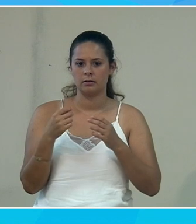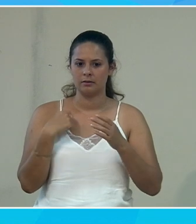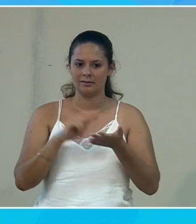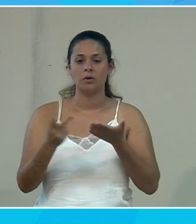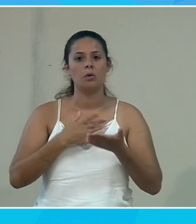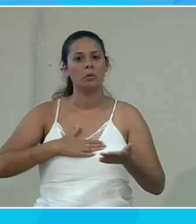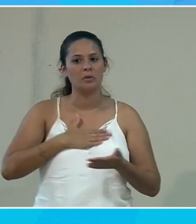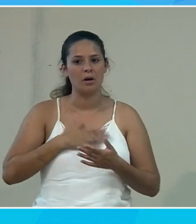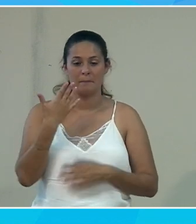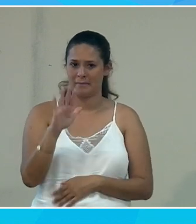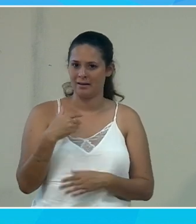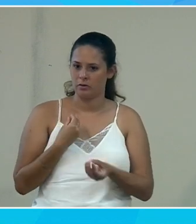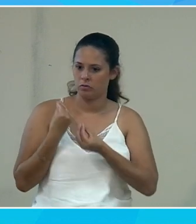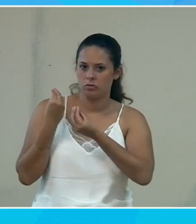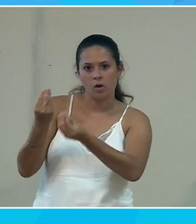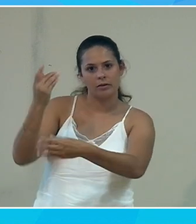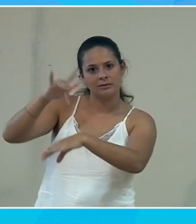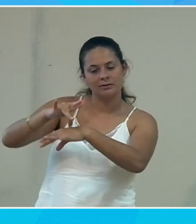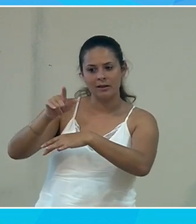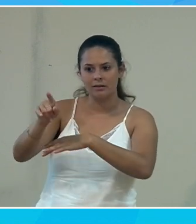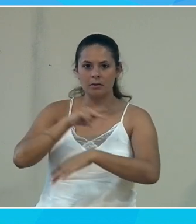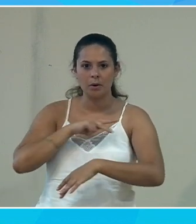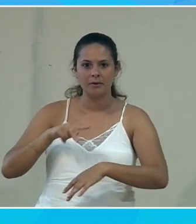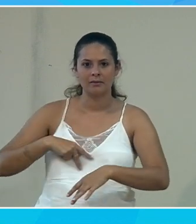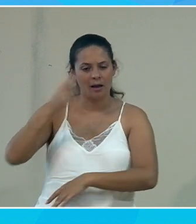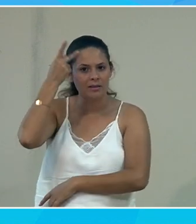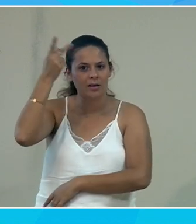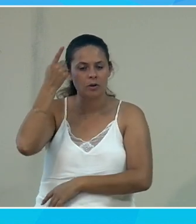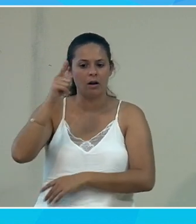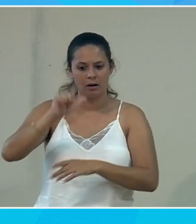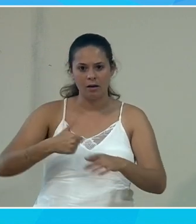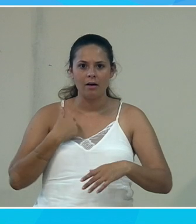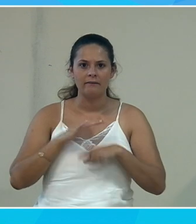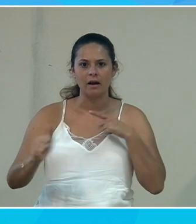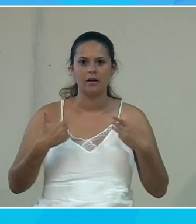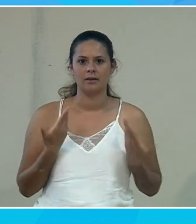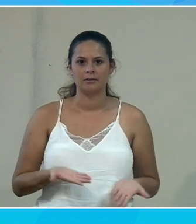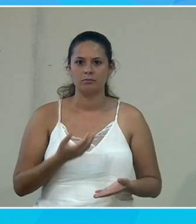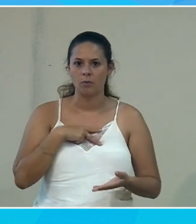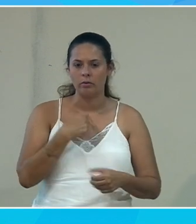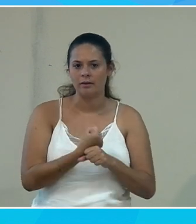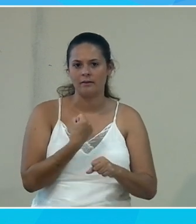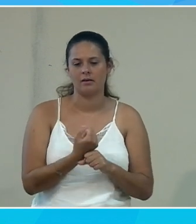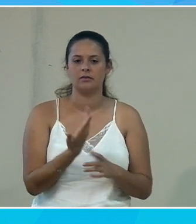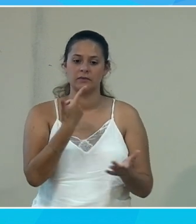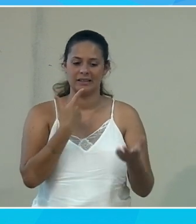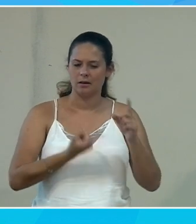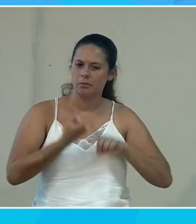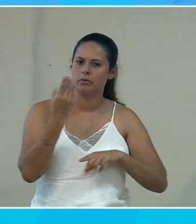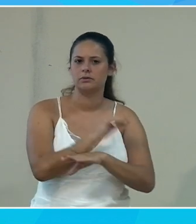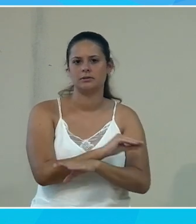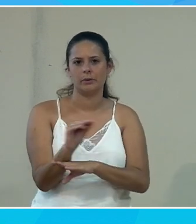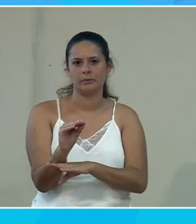content. Moi je suis content mais en fait, j'ai donné à ce site la propriété intellectuelle de ce que j'étais en train de faire. Donc, ce qui est important, c'est la